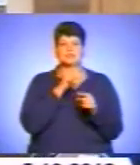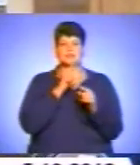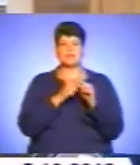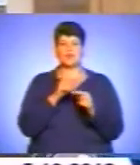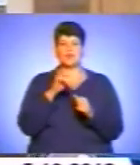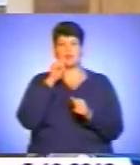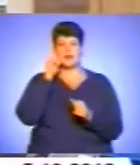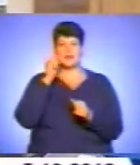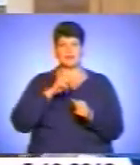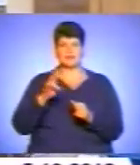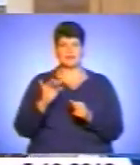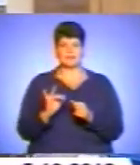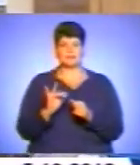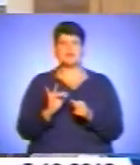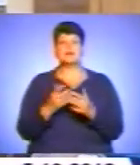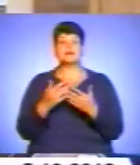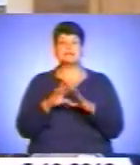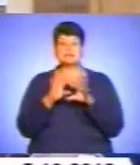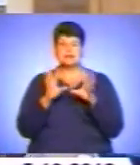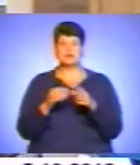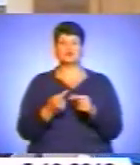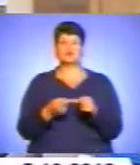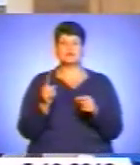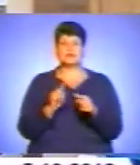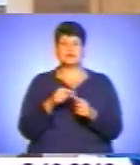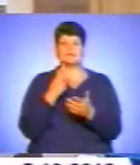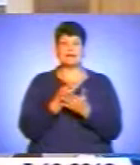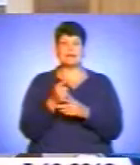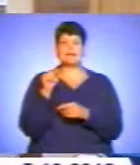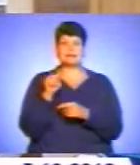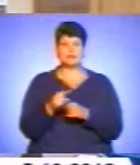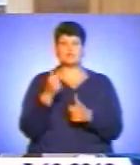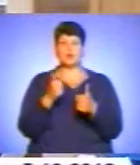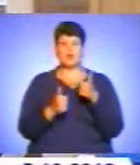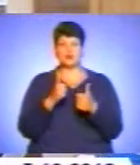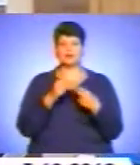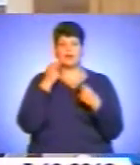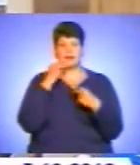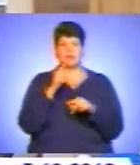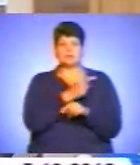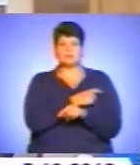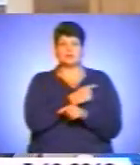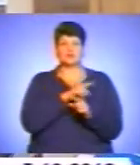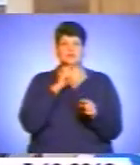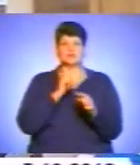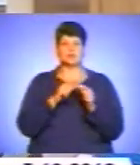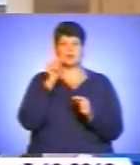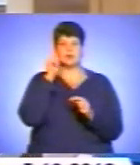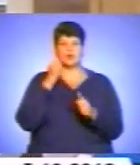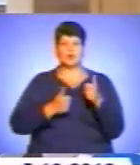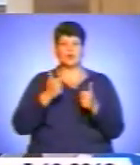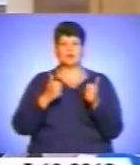І, зрештою, це виглядає так, що це конкурс на кращу медичну сестру України. Конкурс є